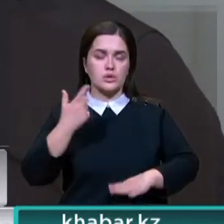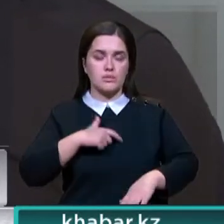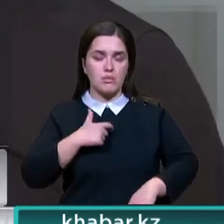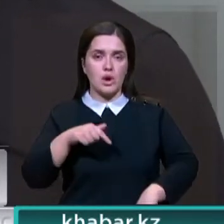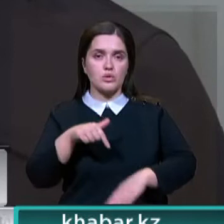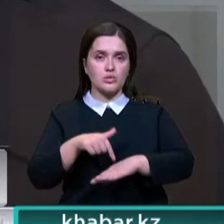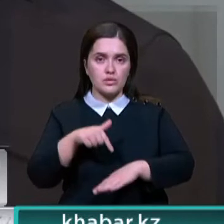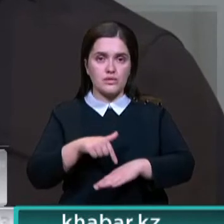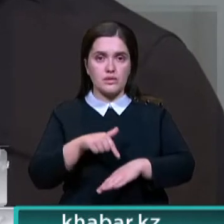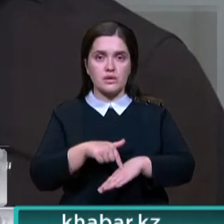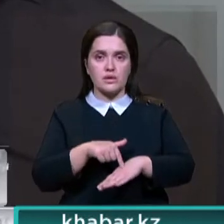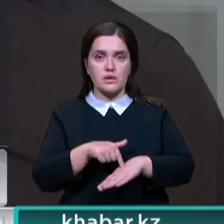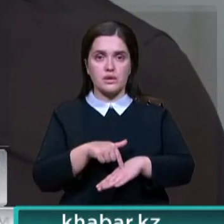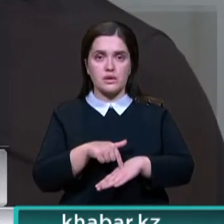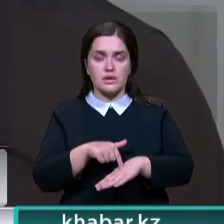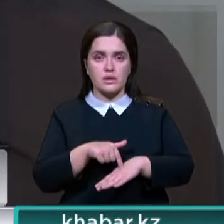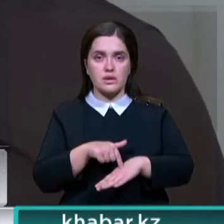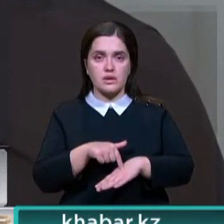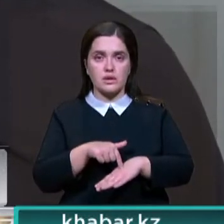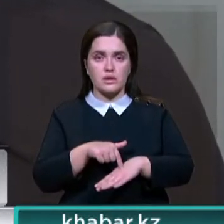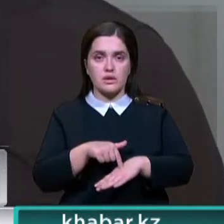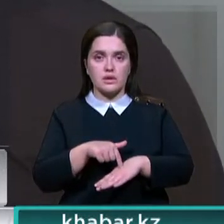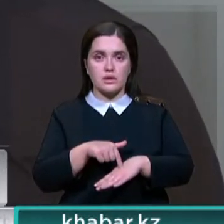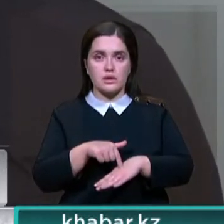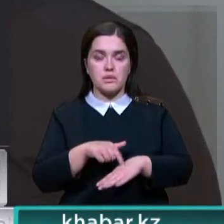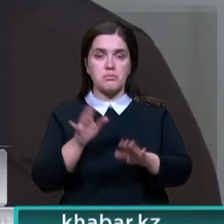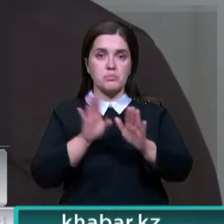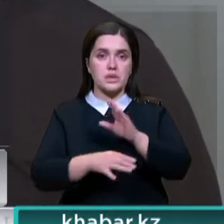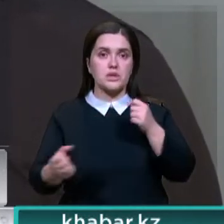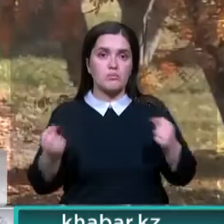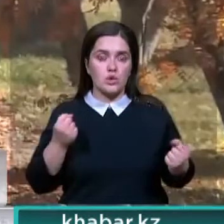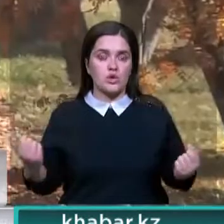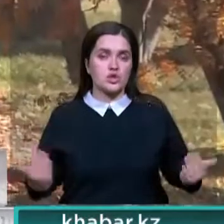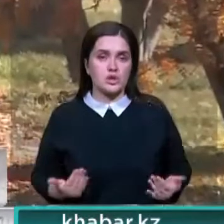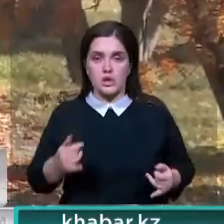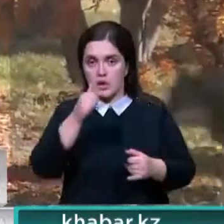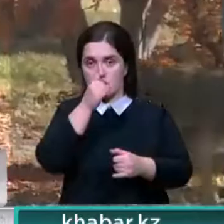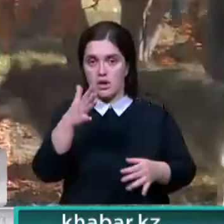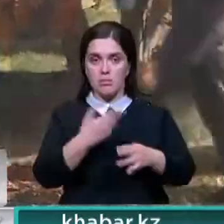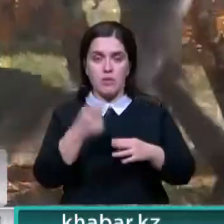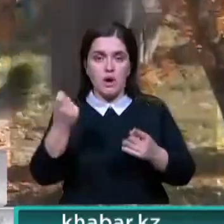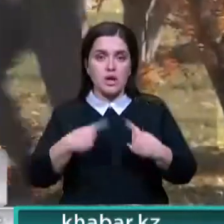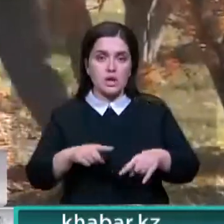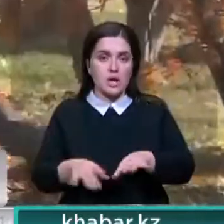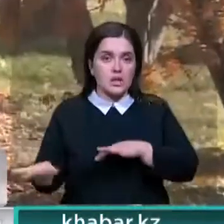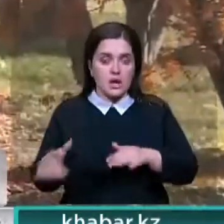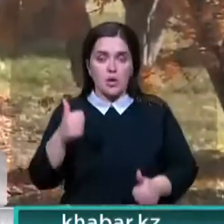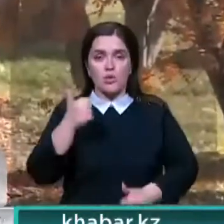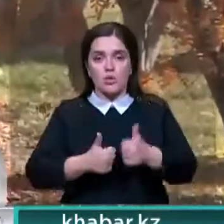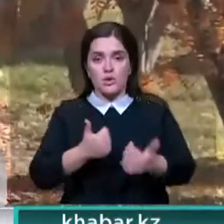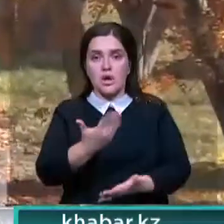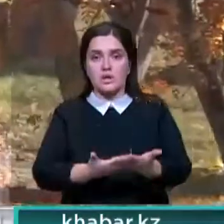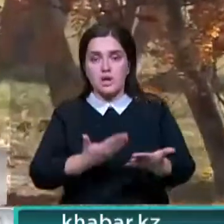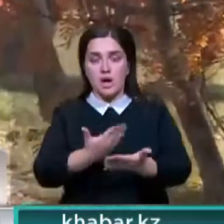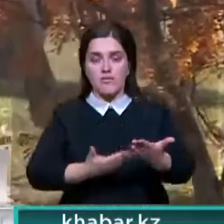понял, что без спорта уже жизни нет. Организаторы конкурса советуют участникам